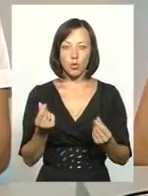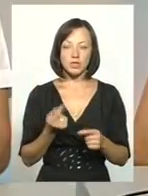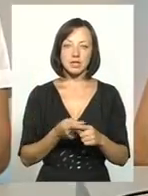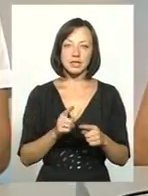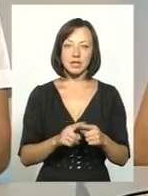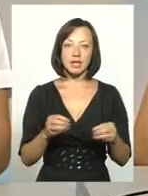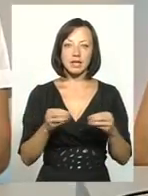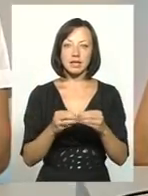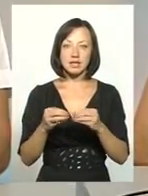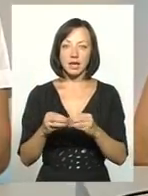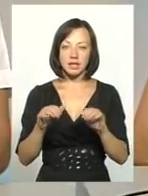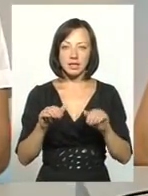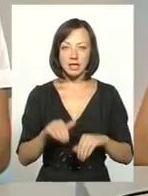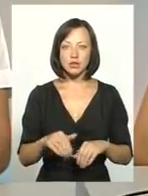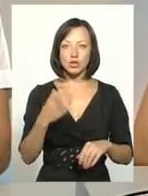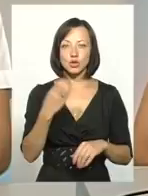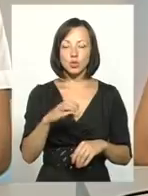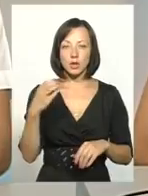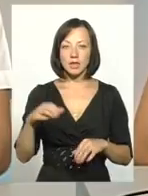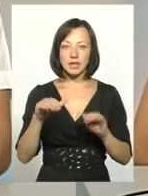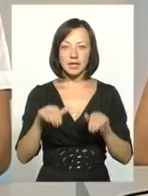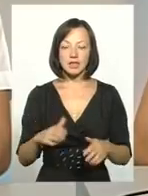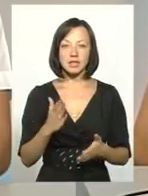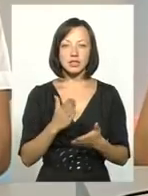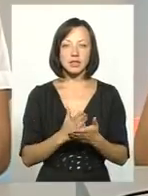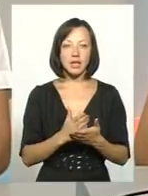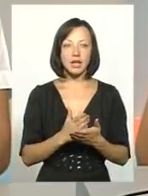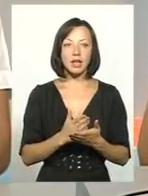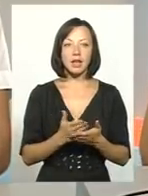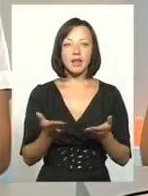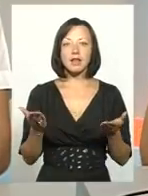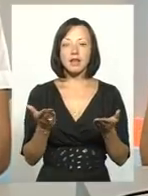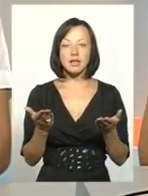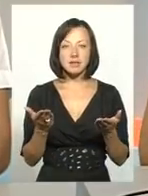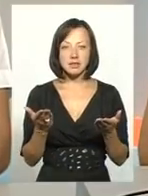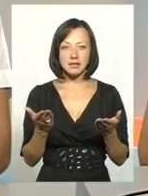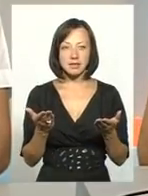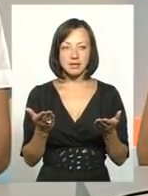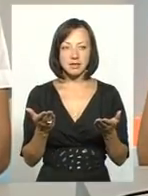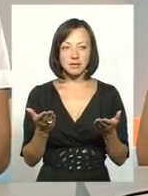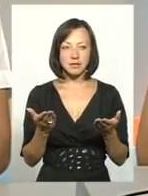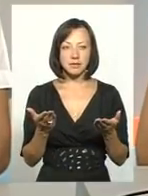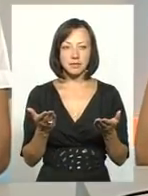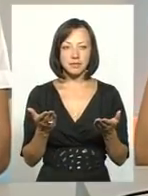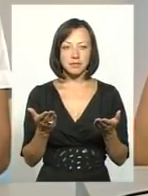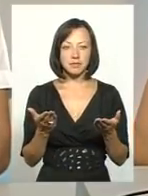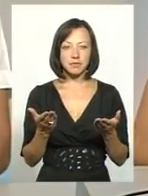десятки тисяч, навіть сотні тисяч там, де є заправки. І десь сподівалися, напевно,